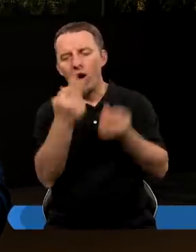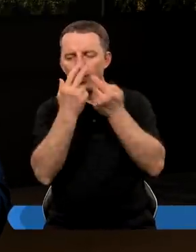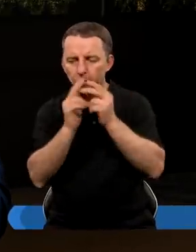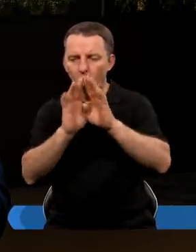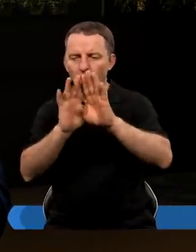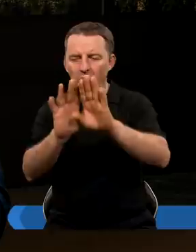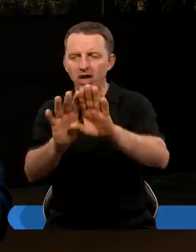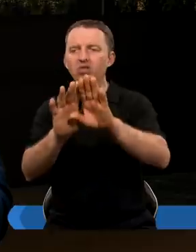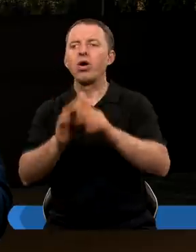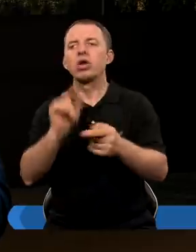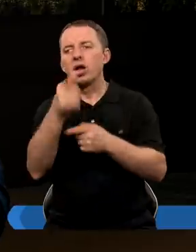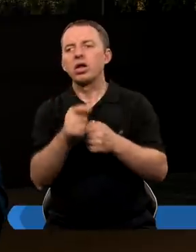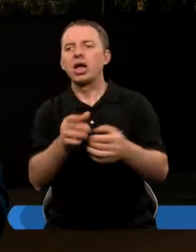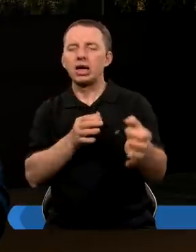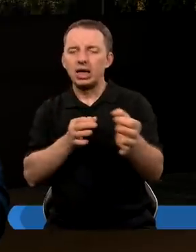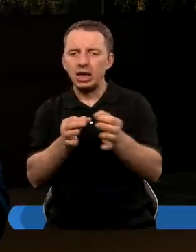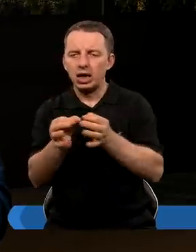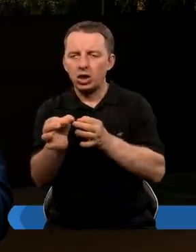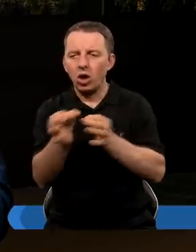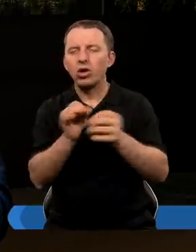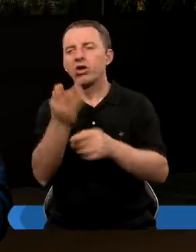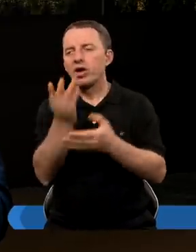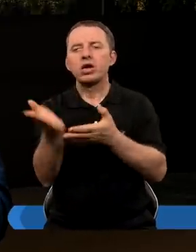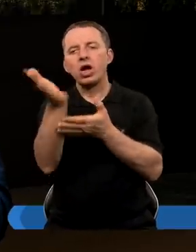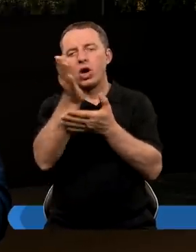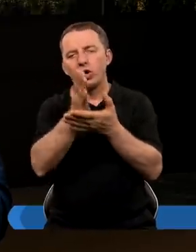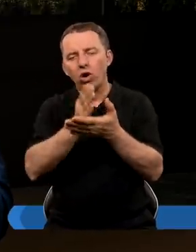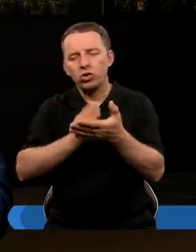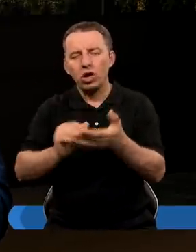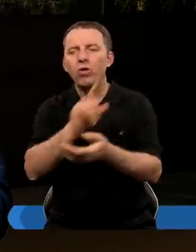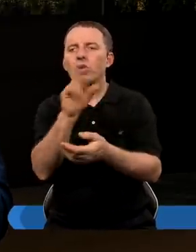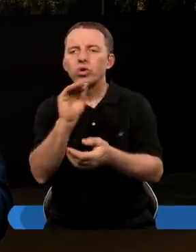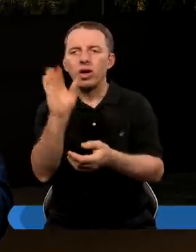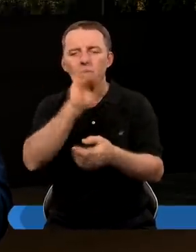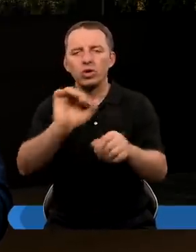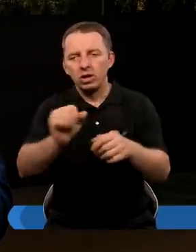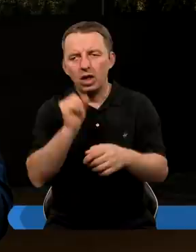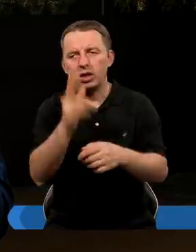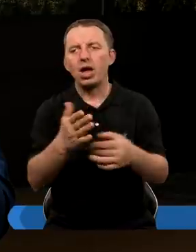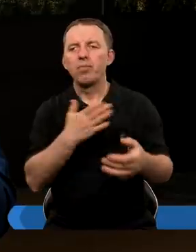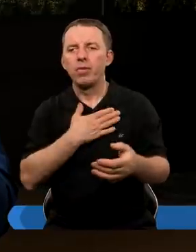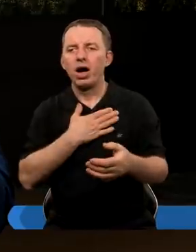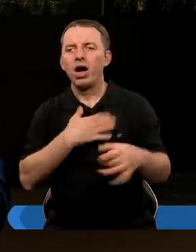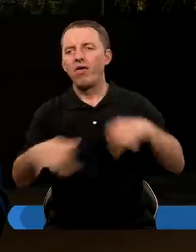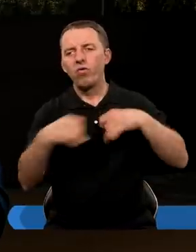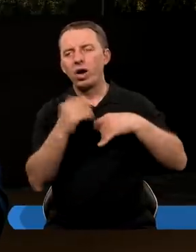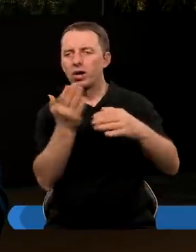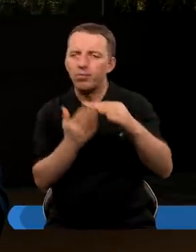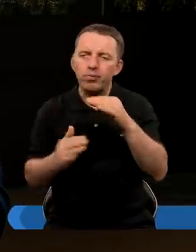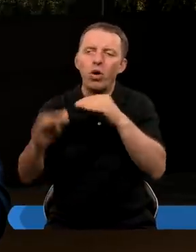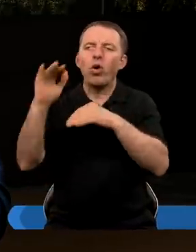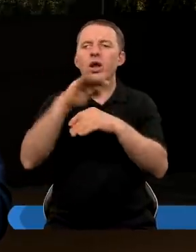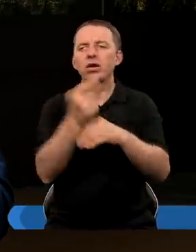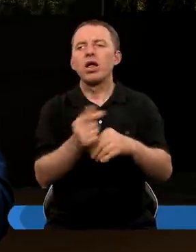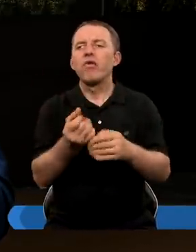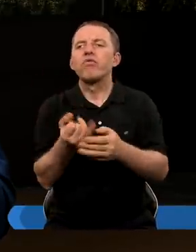co pokazywało Nieboga Dnezarowi w zasadzie przez całą tę historię czwartego rozdziału, że Bóg jednak ma władzę ponad Mardukiem.